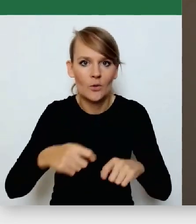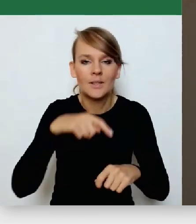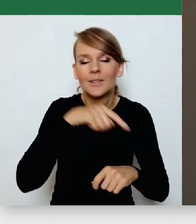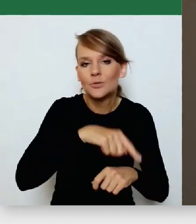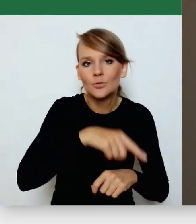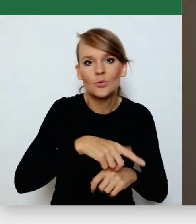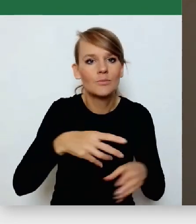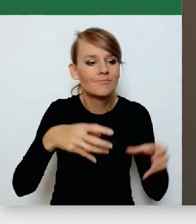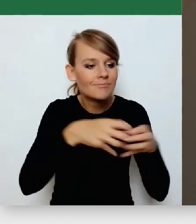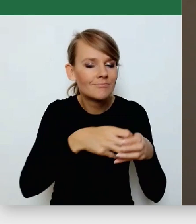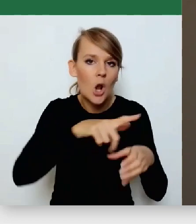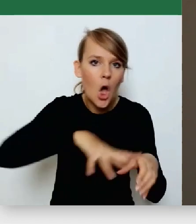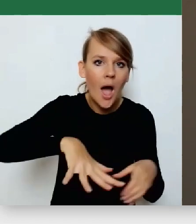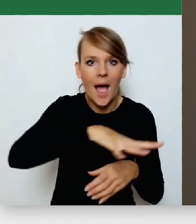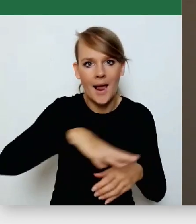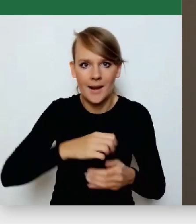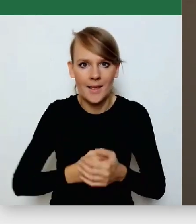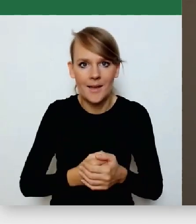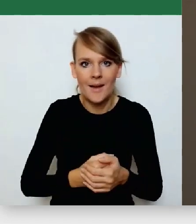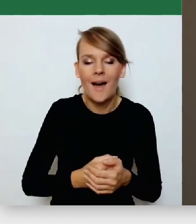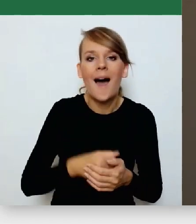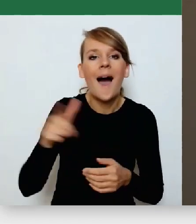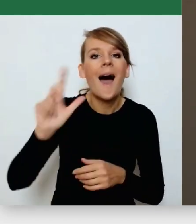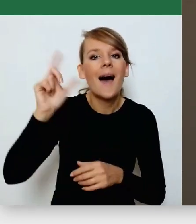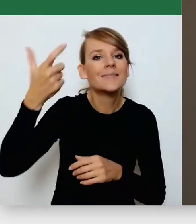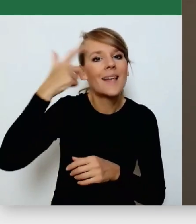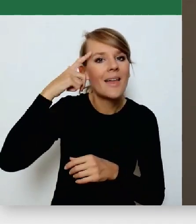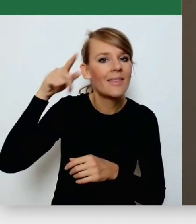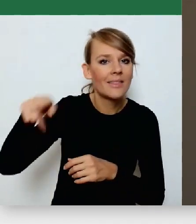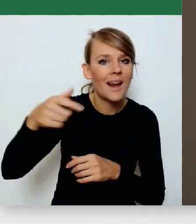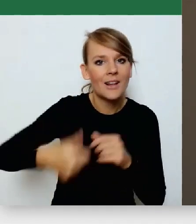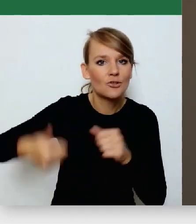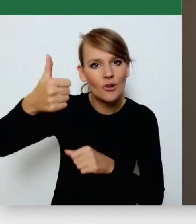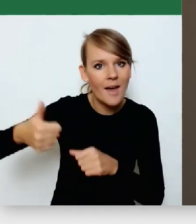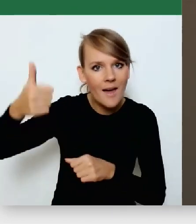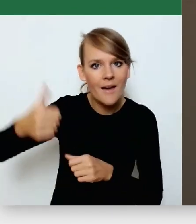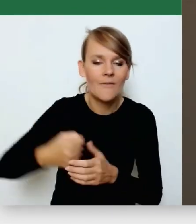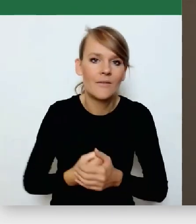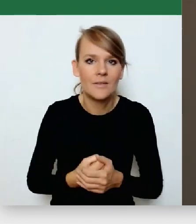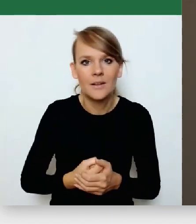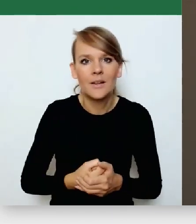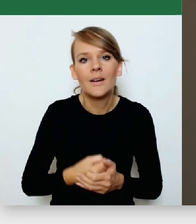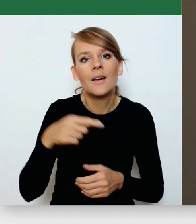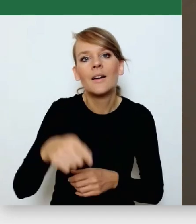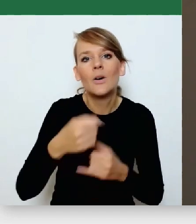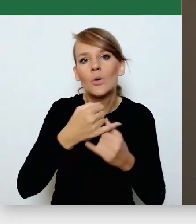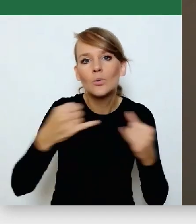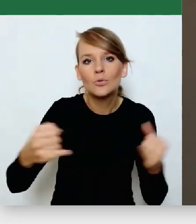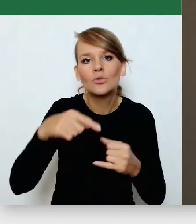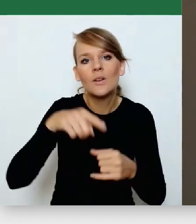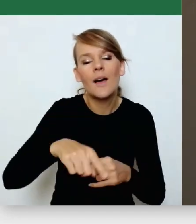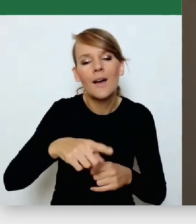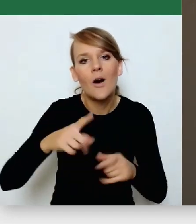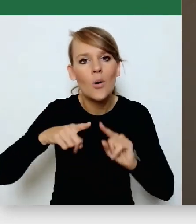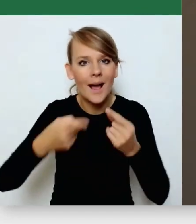wspólnotach, a szefowie naszych central i korporacji związkowych, czy to w